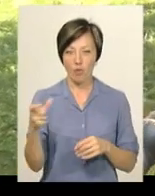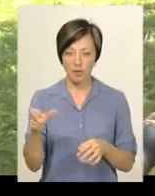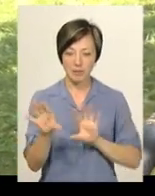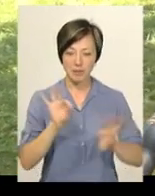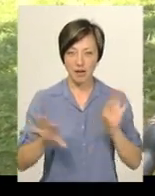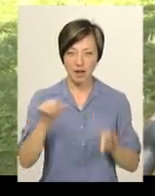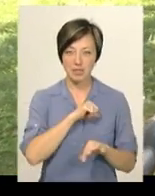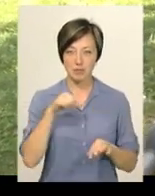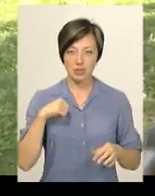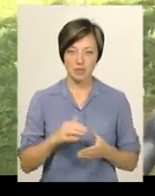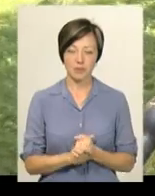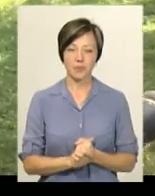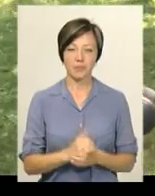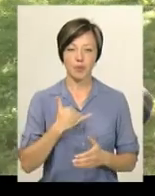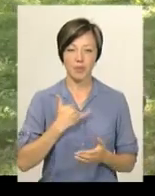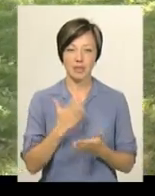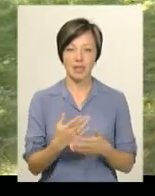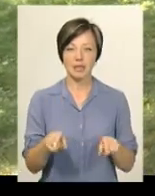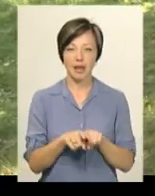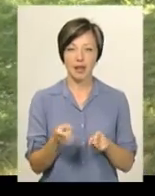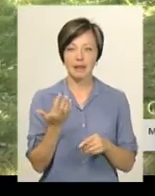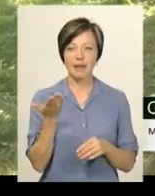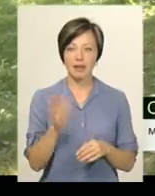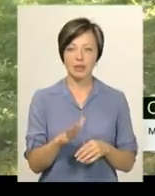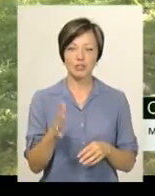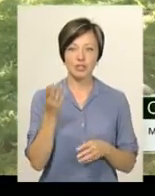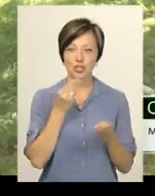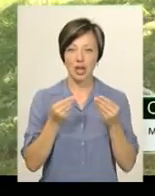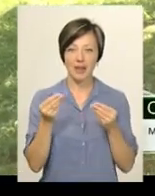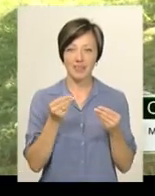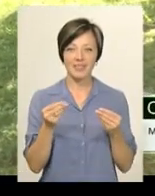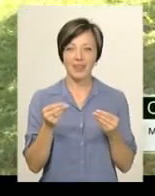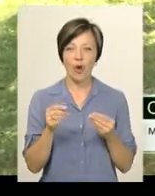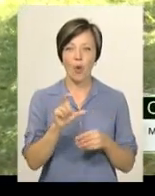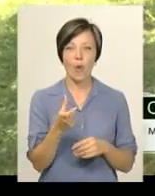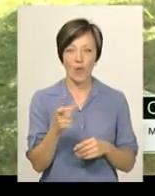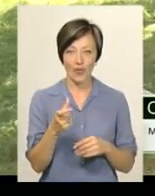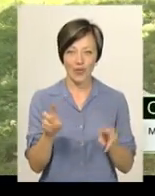підбирала самостійно. У мене є такі пари червних голок, як то кажуть.